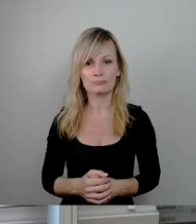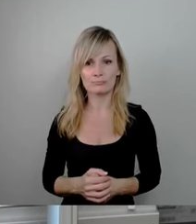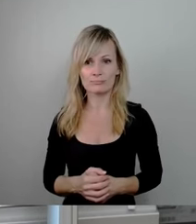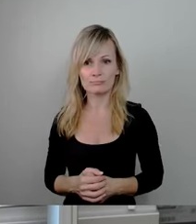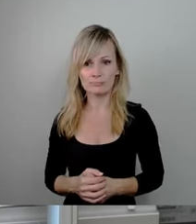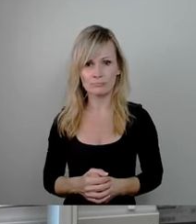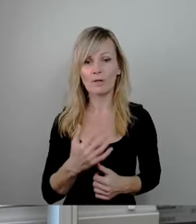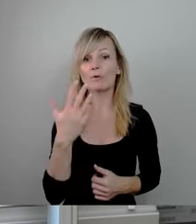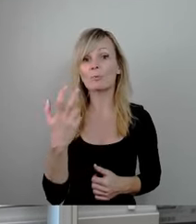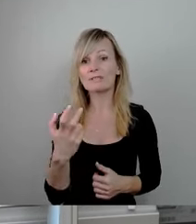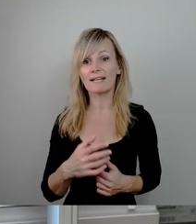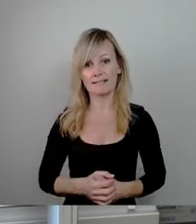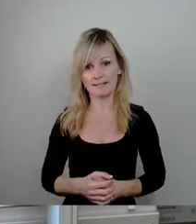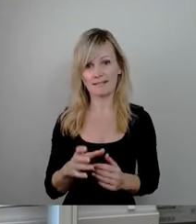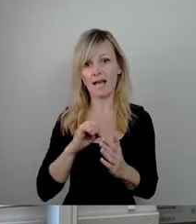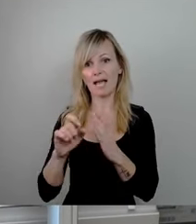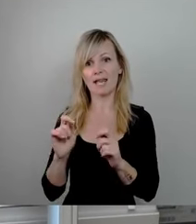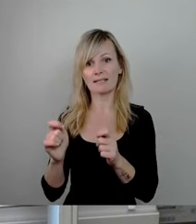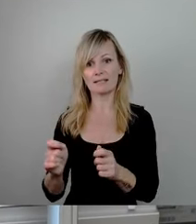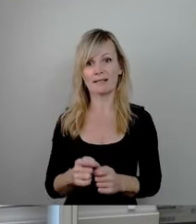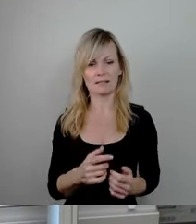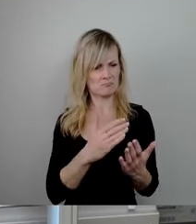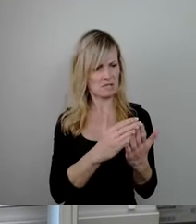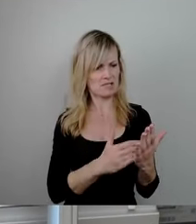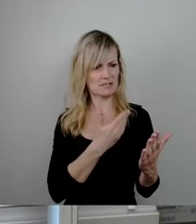35 war der Eilantrag. Gibt es hier gar nicht auf der Liste.